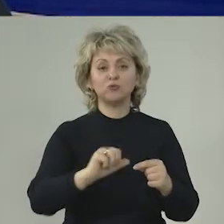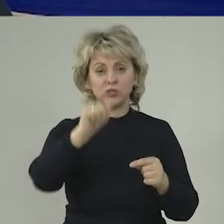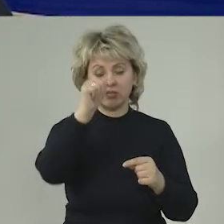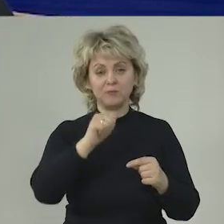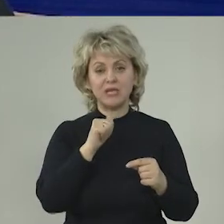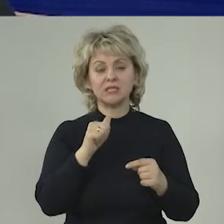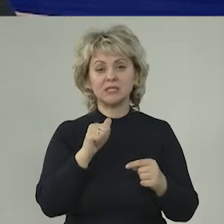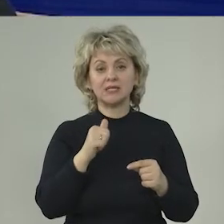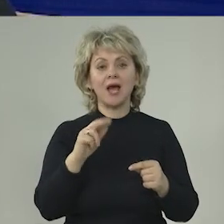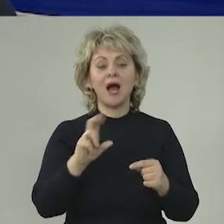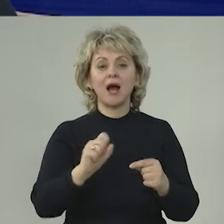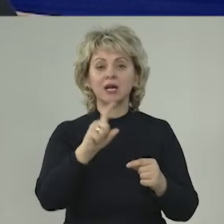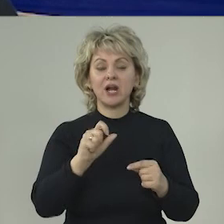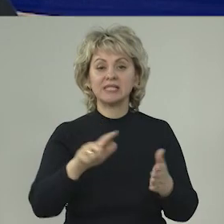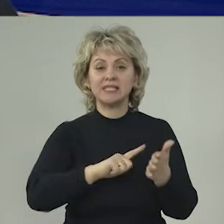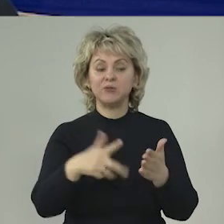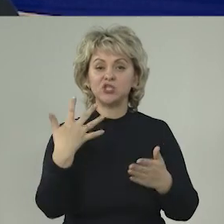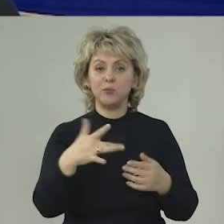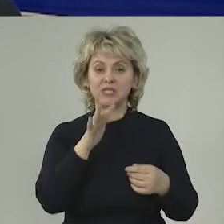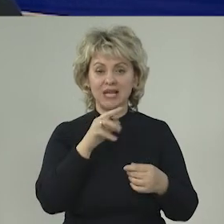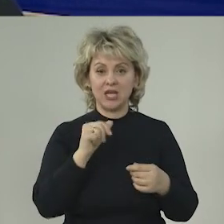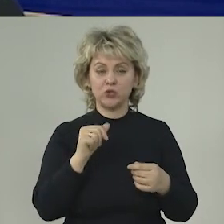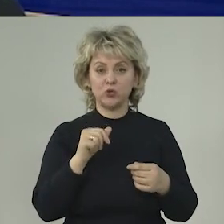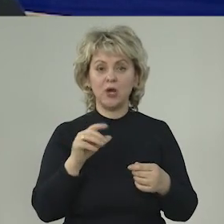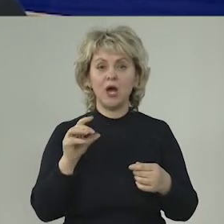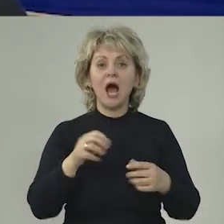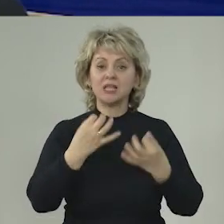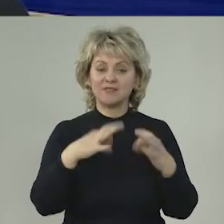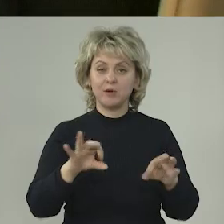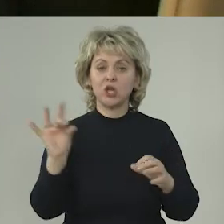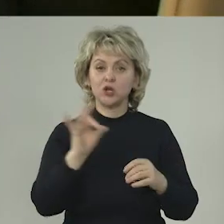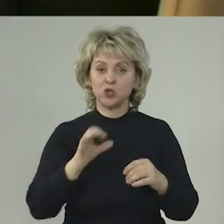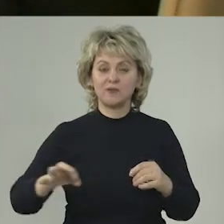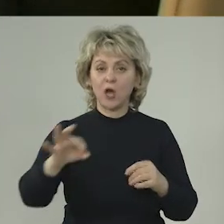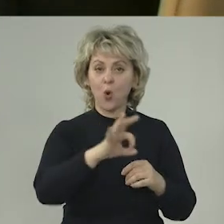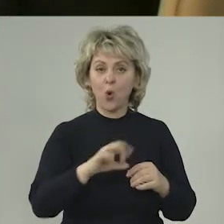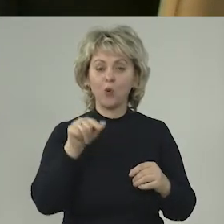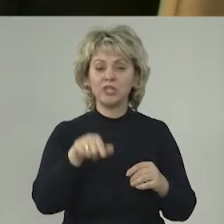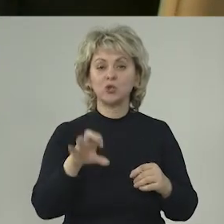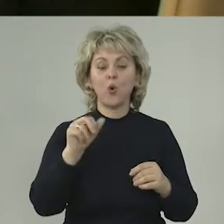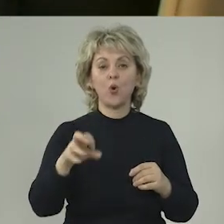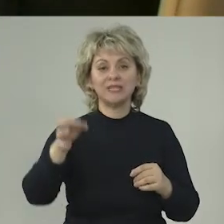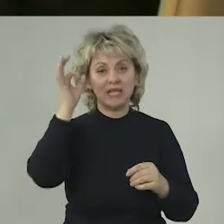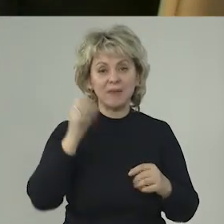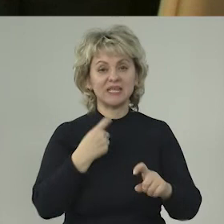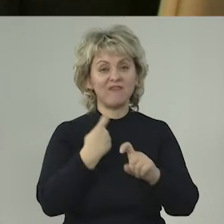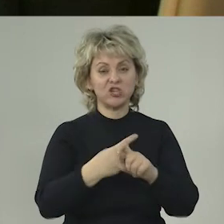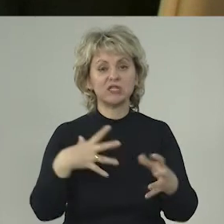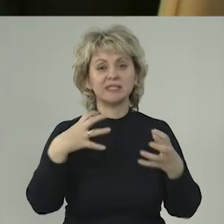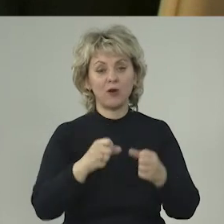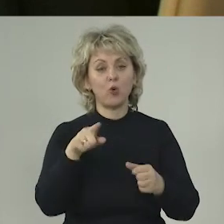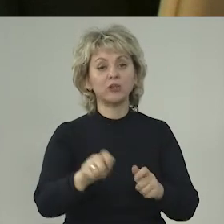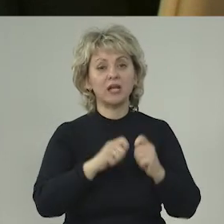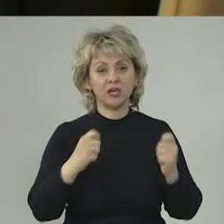августе месяце, как раз к 75-летию освобождения Ростовской области от немецко-фашистских захватчиков,